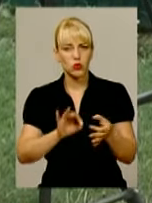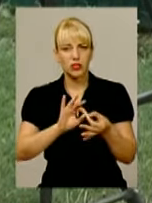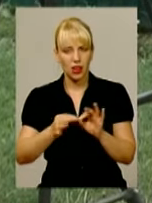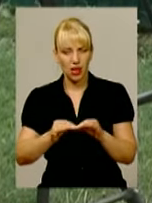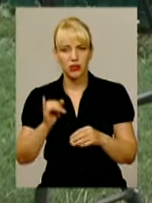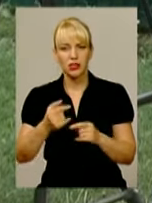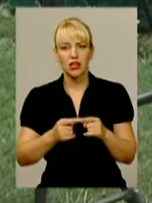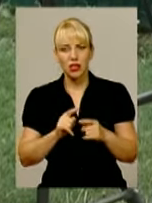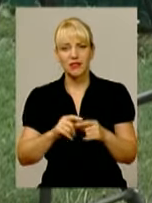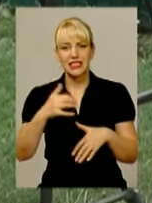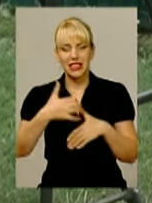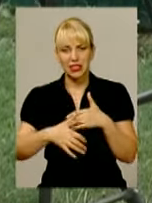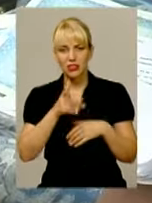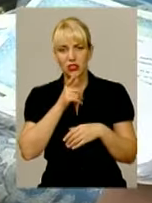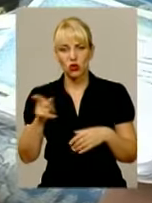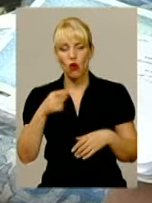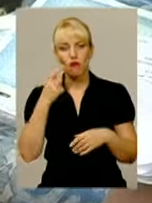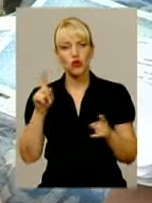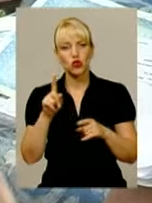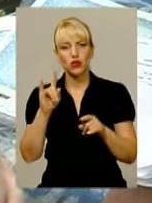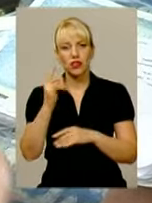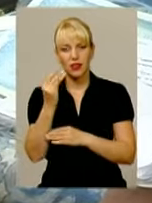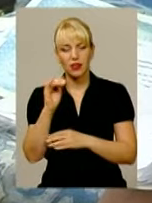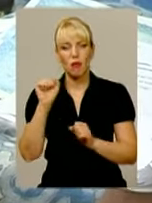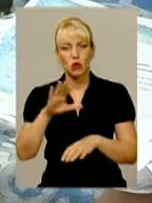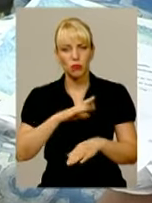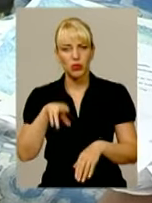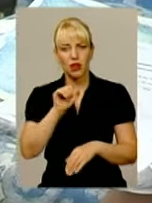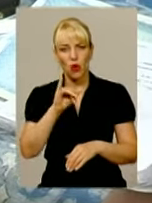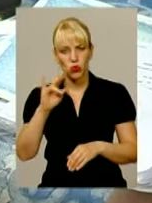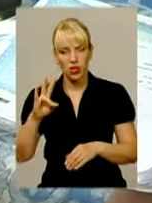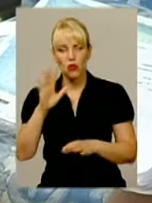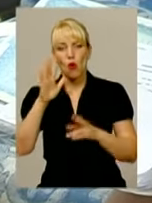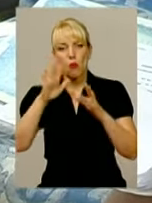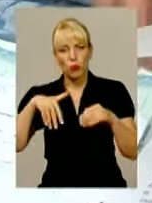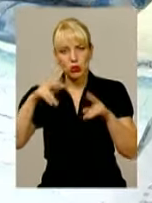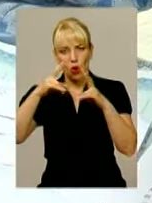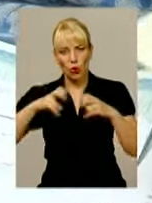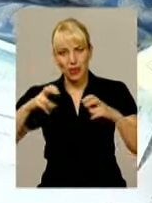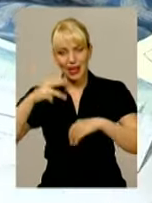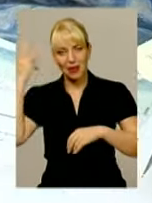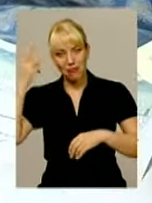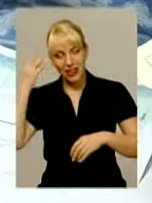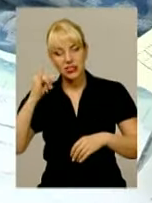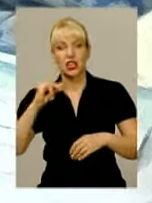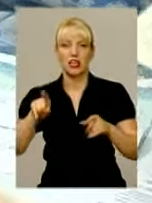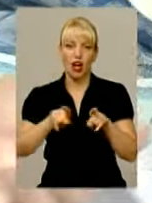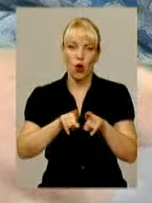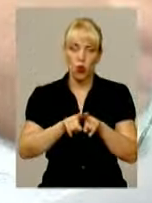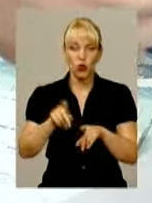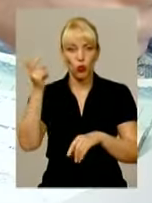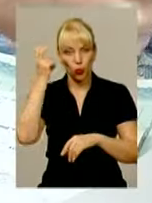середині строку Галині сказали, що дитина може народитися із синдромом Дауна. Взнак після обцеження у Хмельницькому і Києві діагноз не